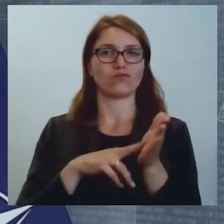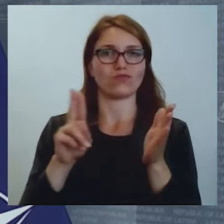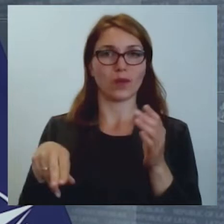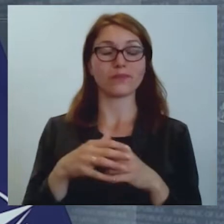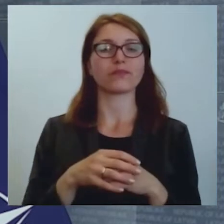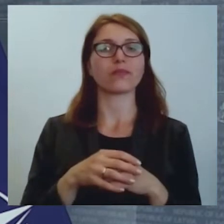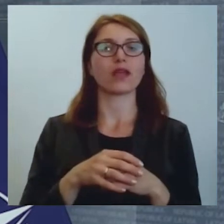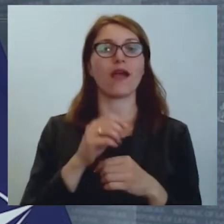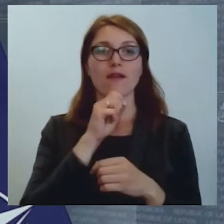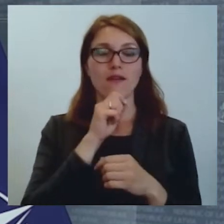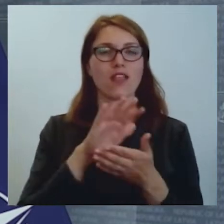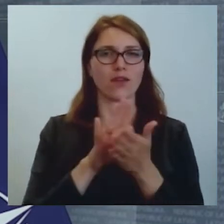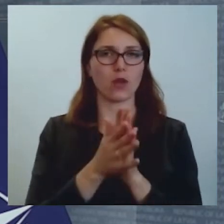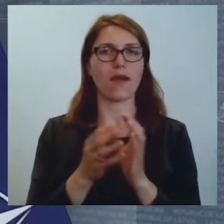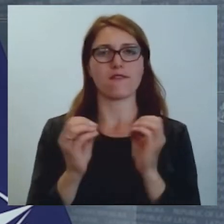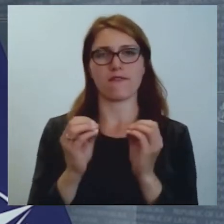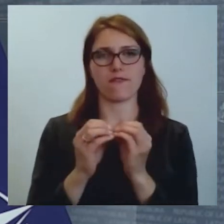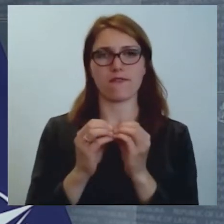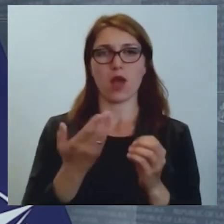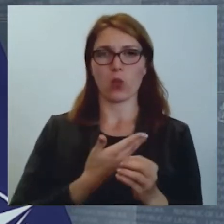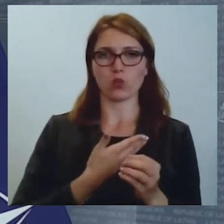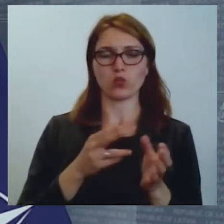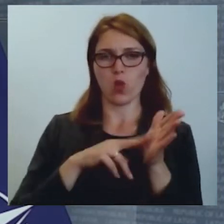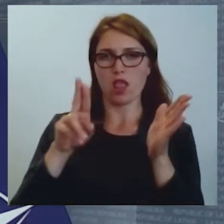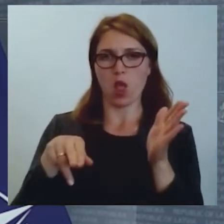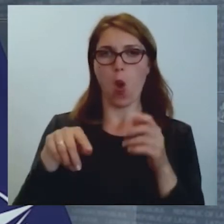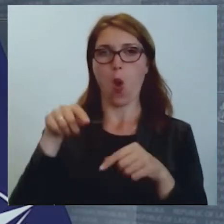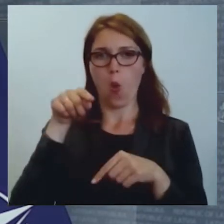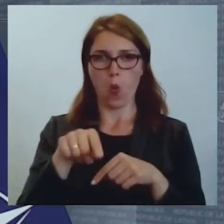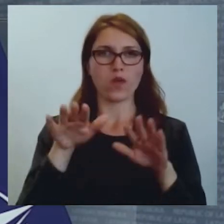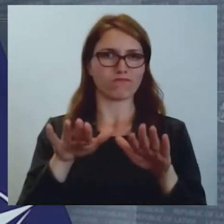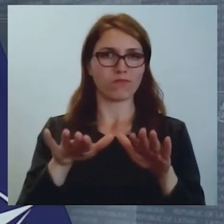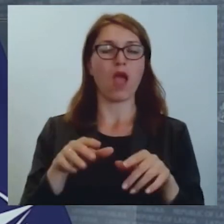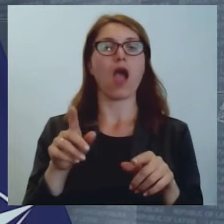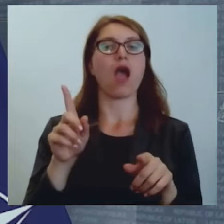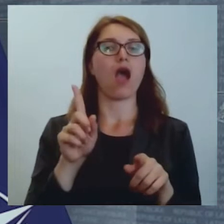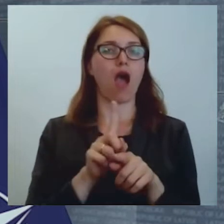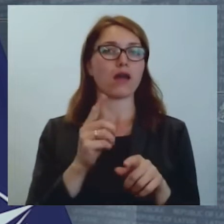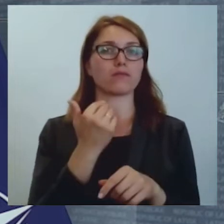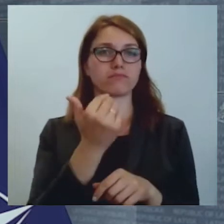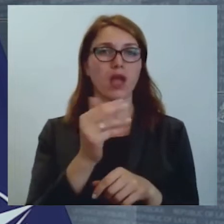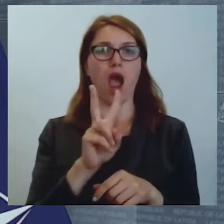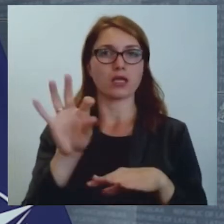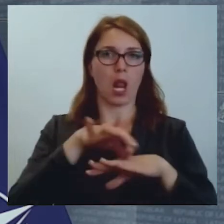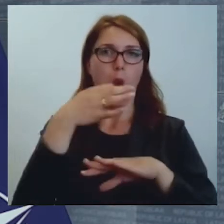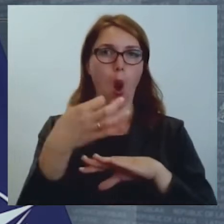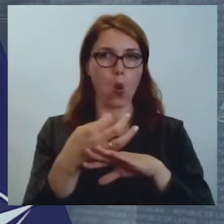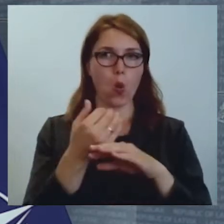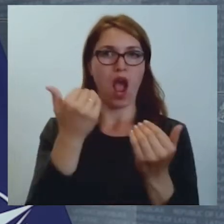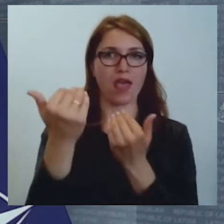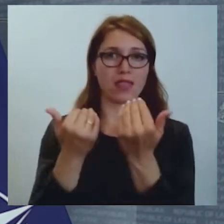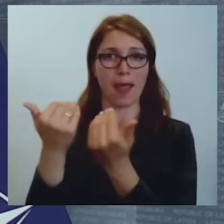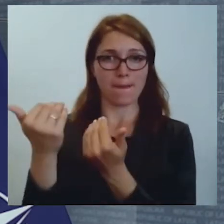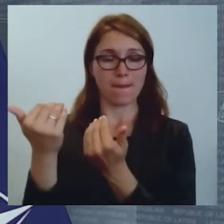pastāvīgām uztrēšanās atļaujām, kas pienākās arī taiskaitā laulātējiem, ka